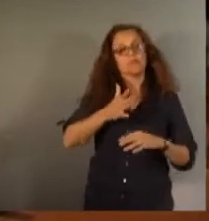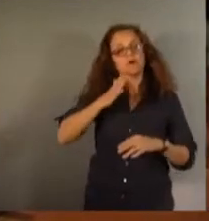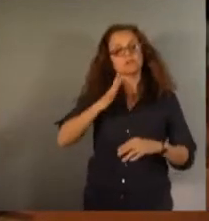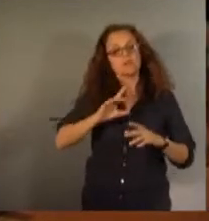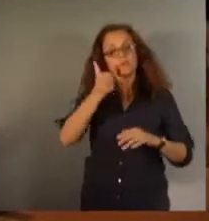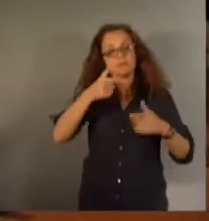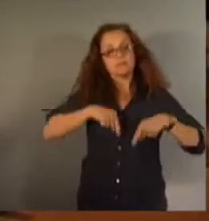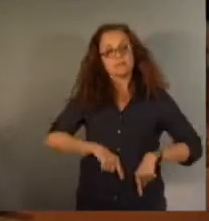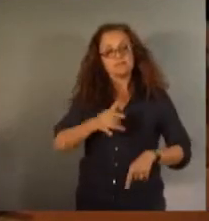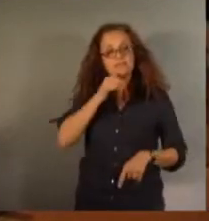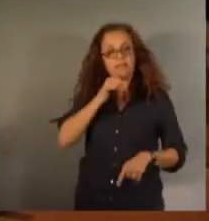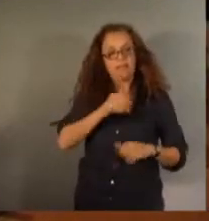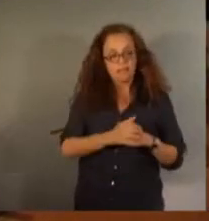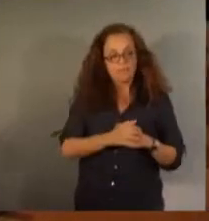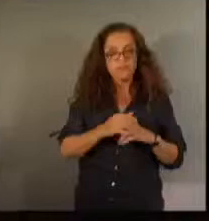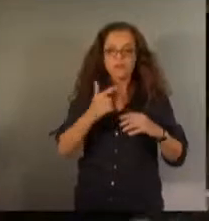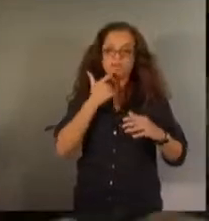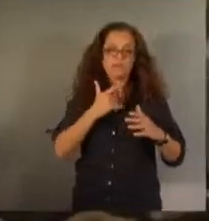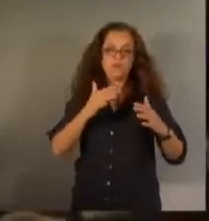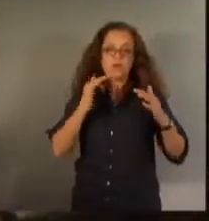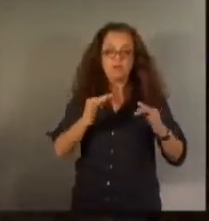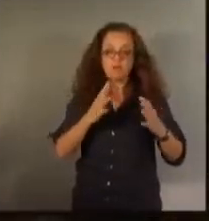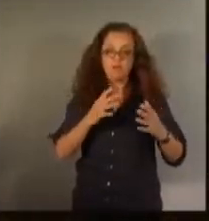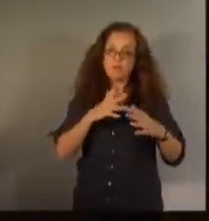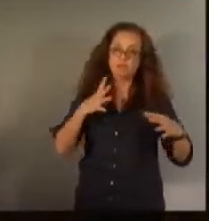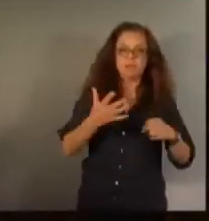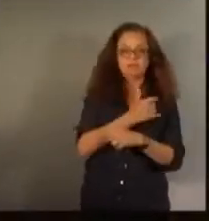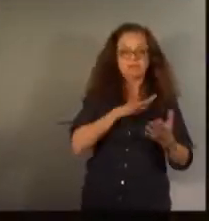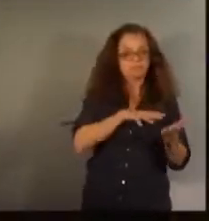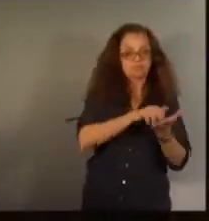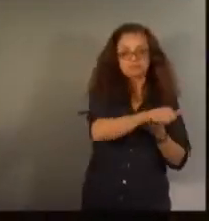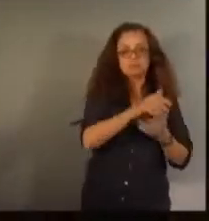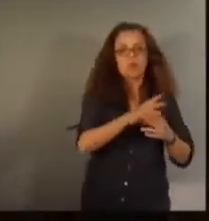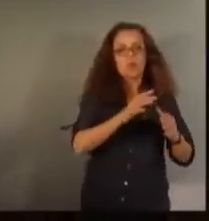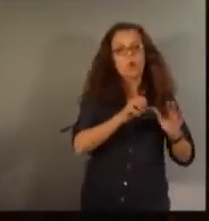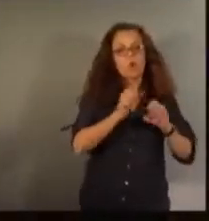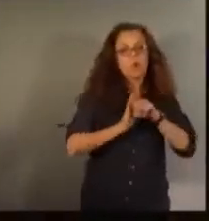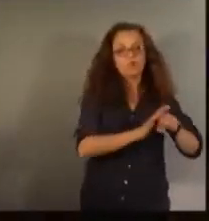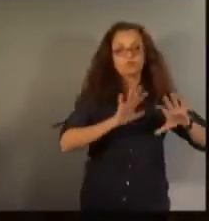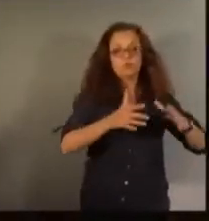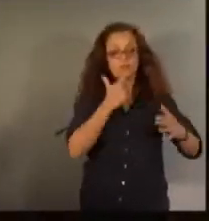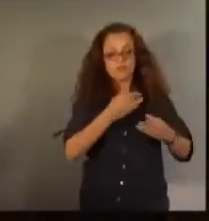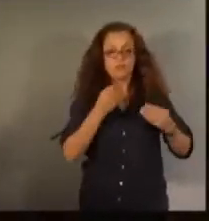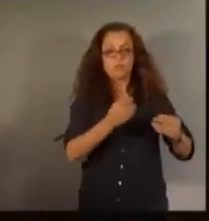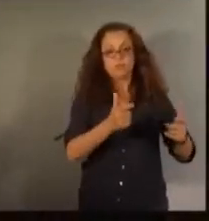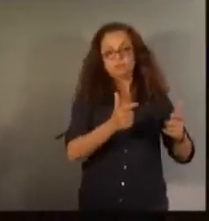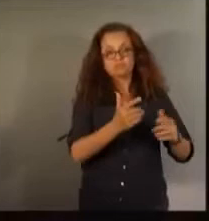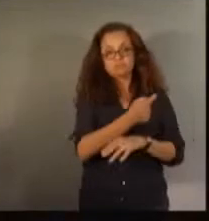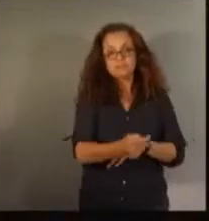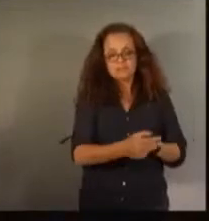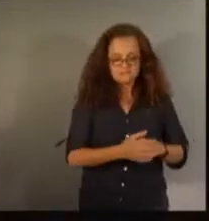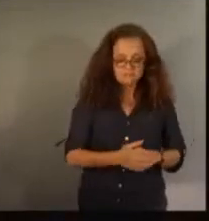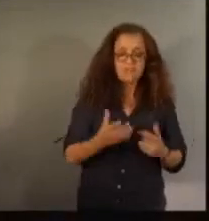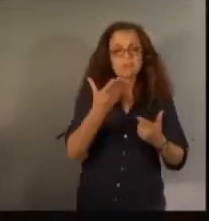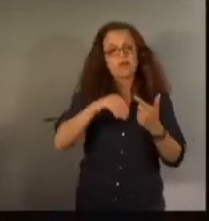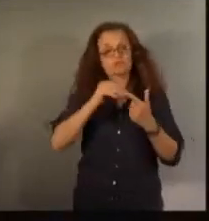italien, qui a fini d'éradiquer la gauche en la discréditant à jamais en Italie. Puis Antonio Costa, Premier ministre